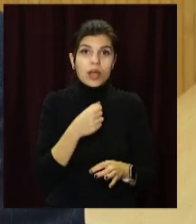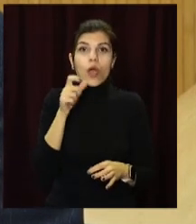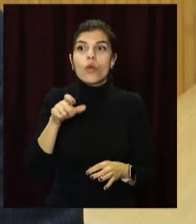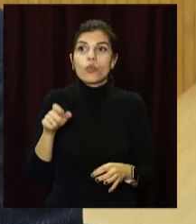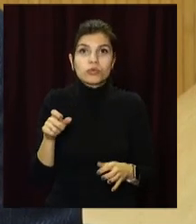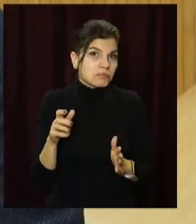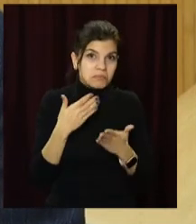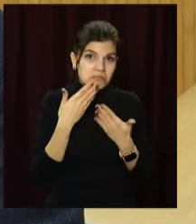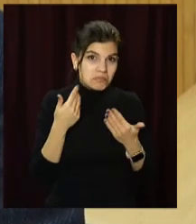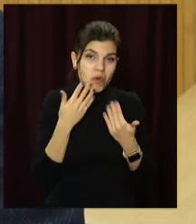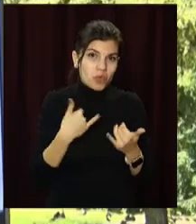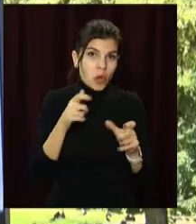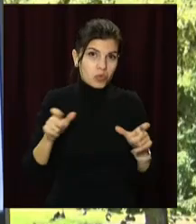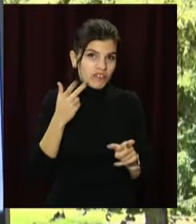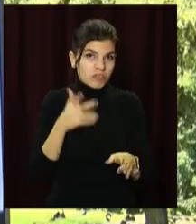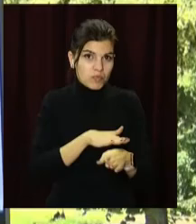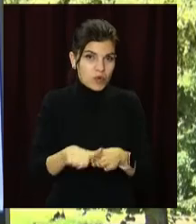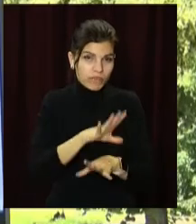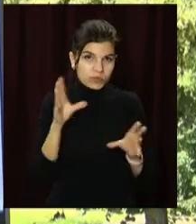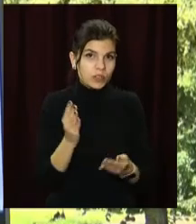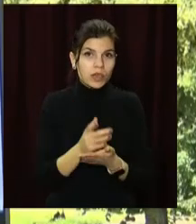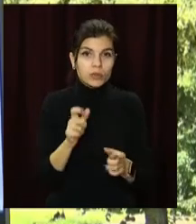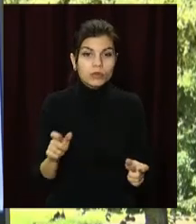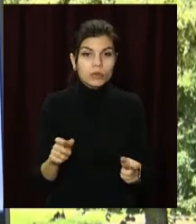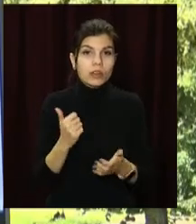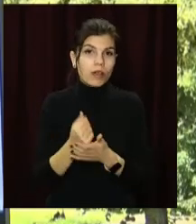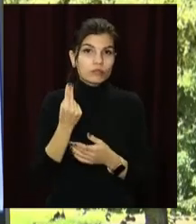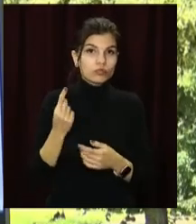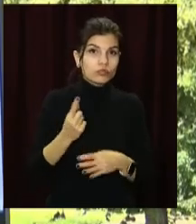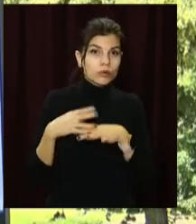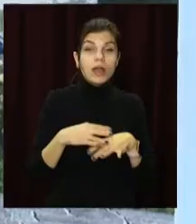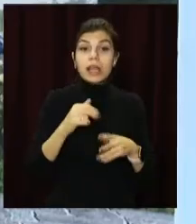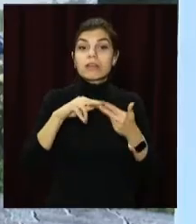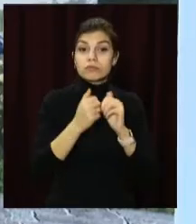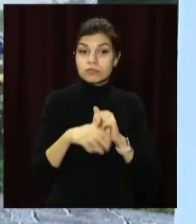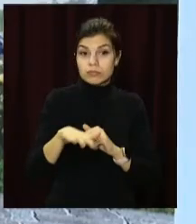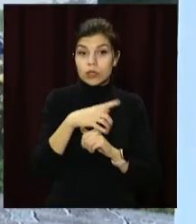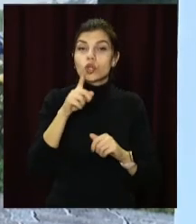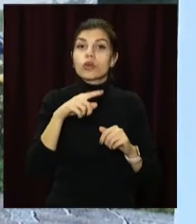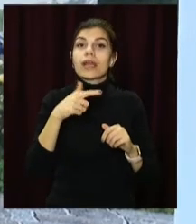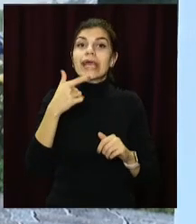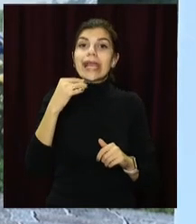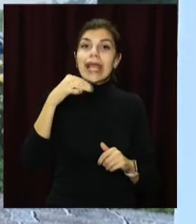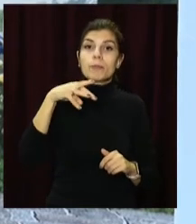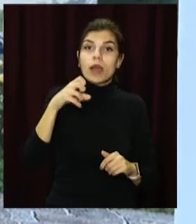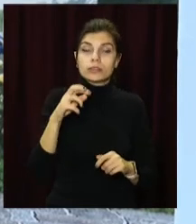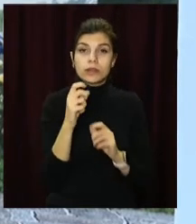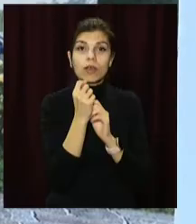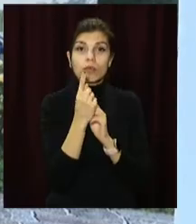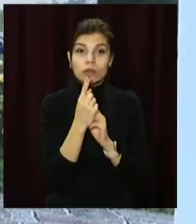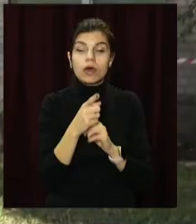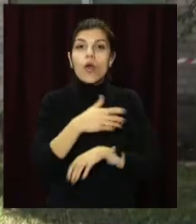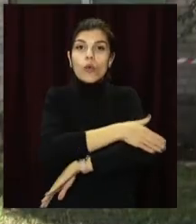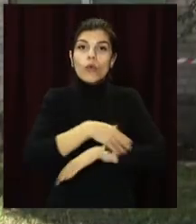ми не маємо. У програмі реконструкції навчальних закладів Кам'янського і будівля 11-ї гімназії, що по вулиці 9